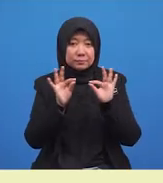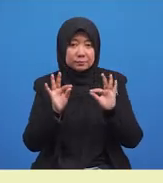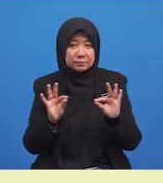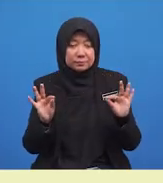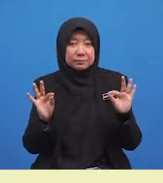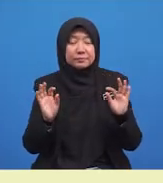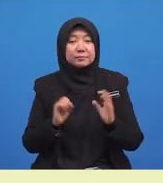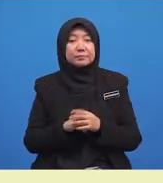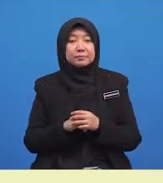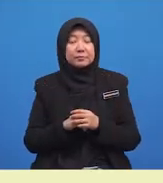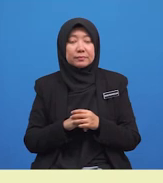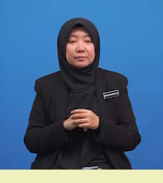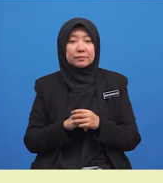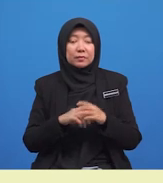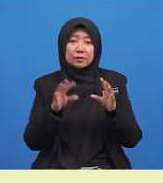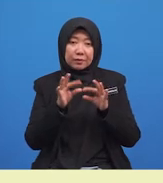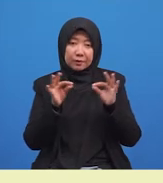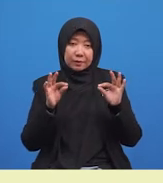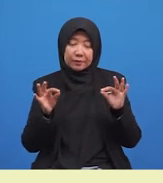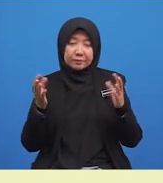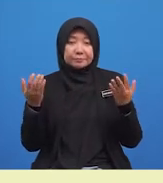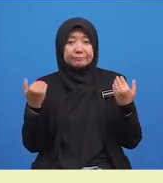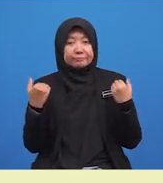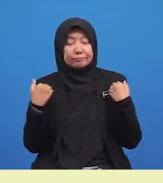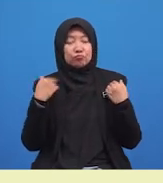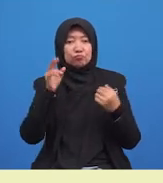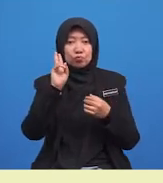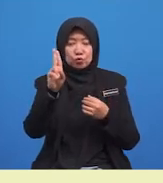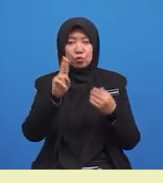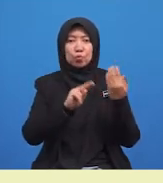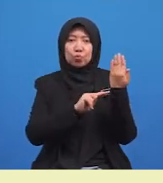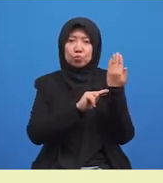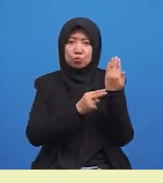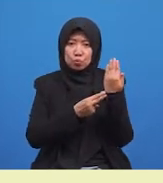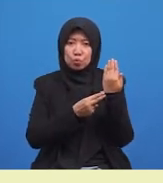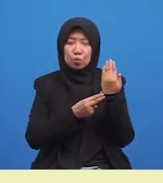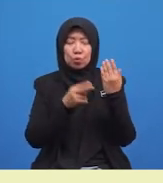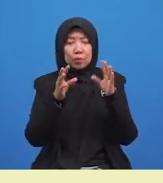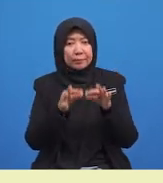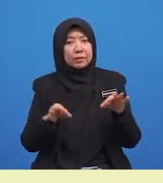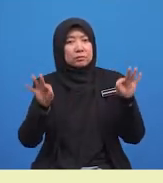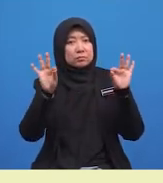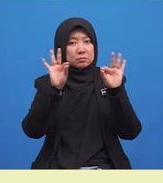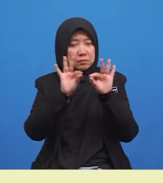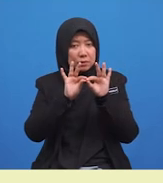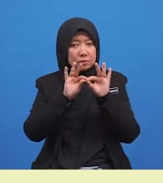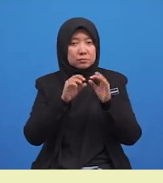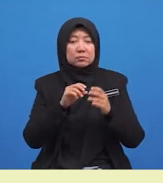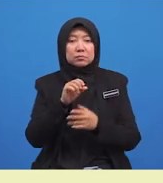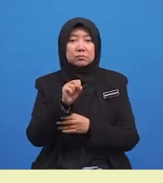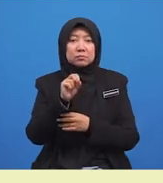Ayat terdiri daripada dua unsur penting iaitu subjek dan predikat.